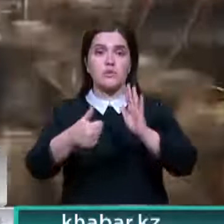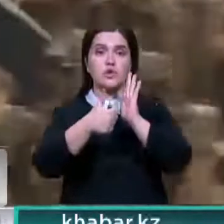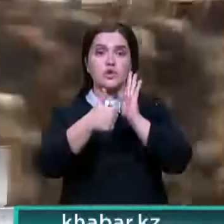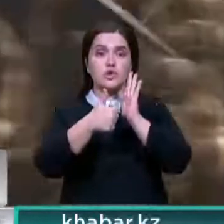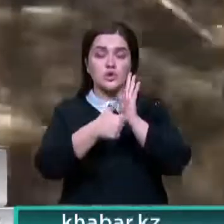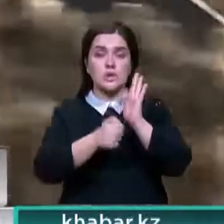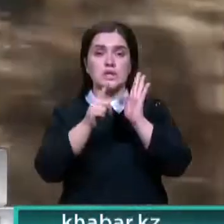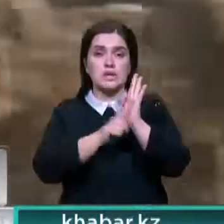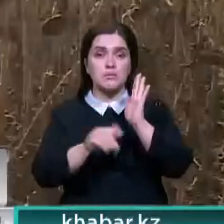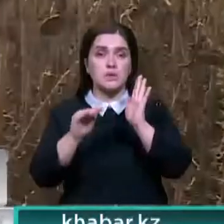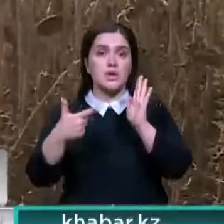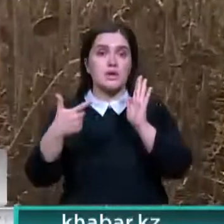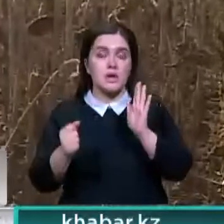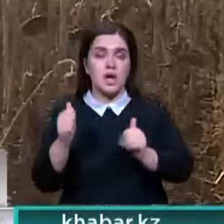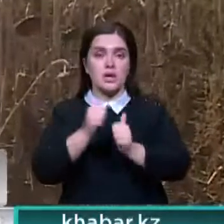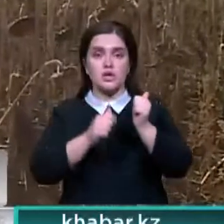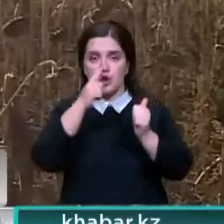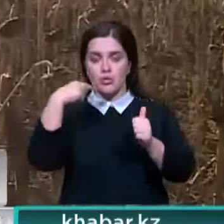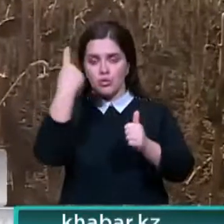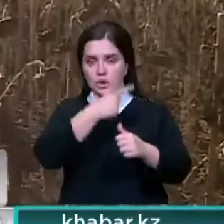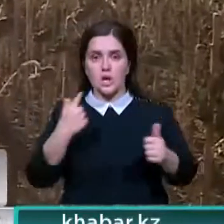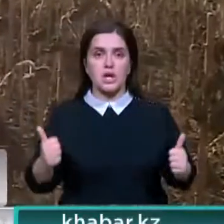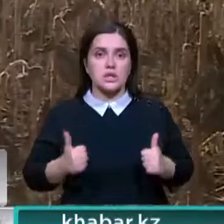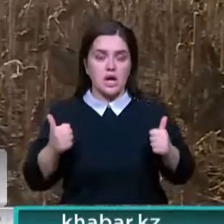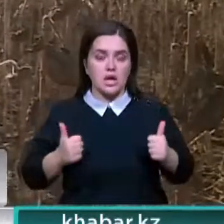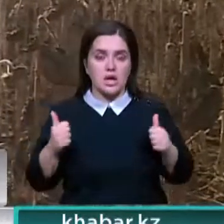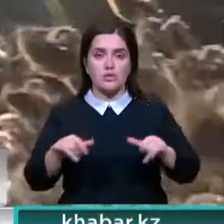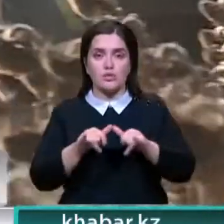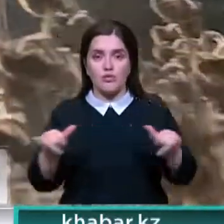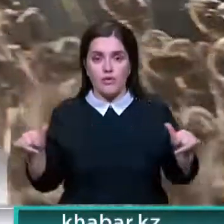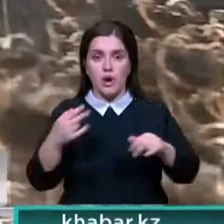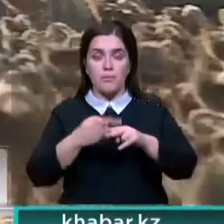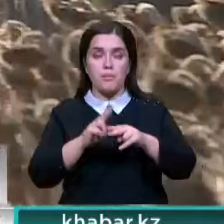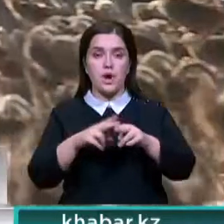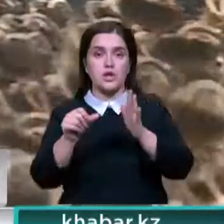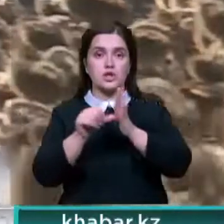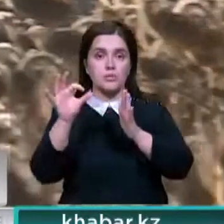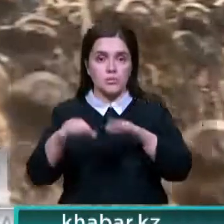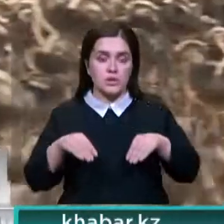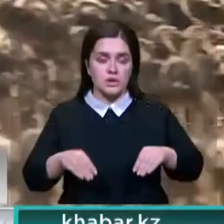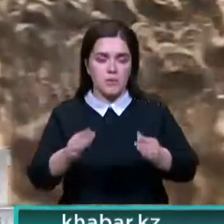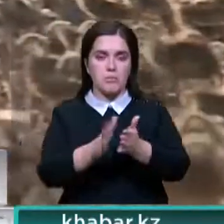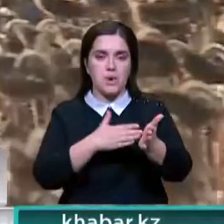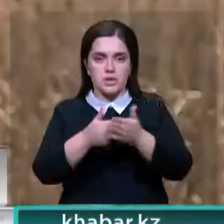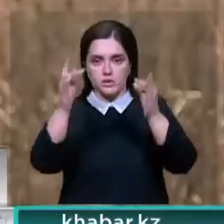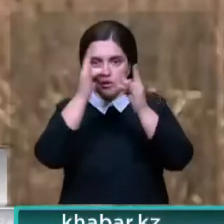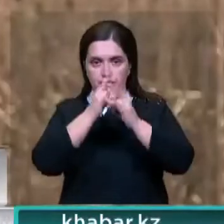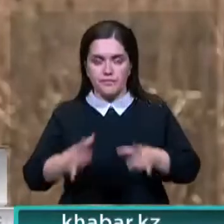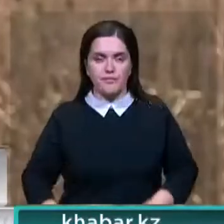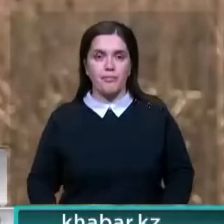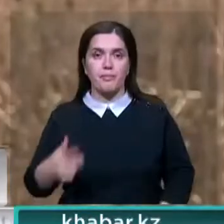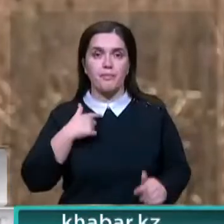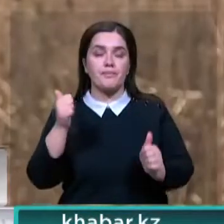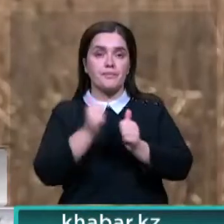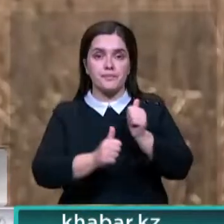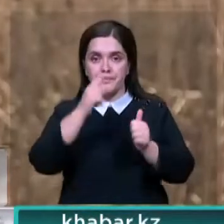гектаров. И ежегодно в районах стараются пассивы увеличивать. К примеру, в Узенкольском районе шестую часть от общей пассивной площади засевают масличными культурами. Мы каждый год